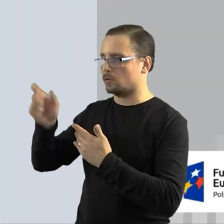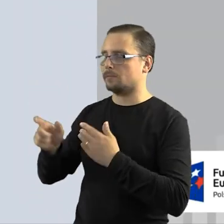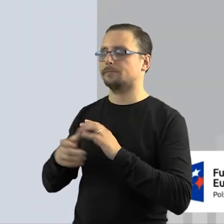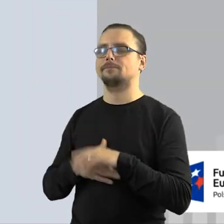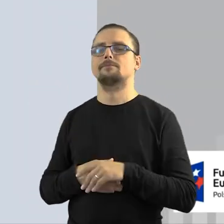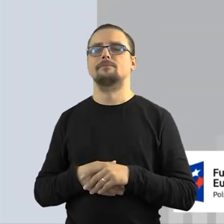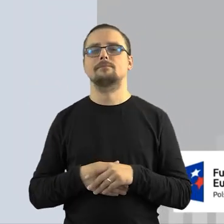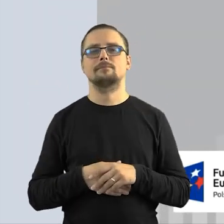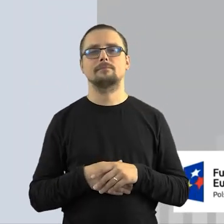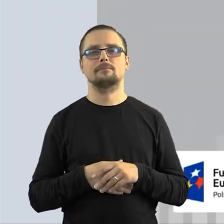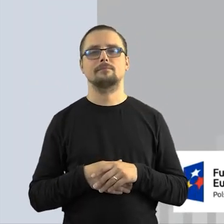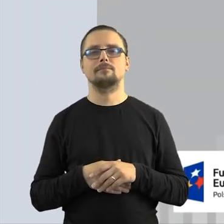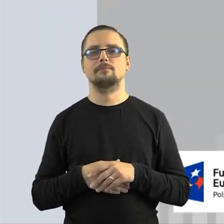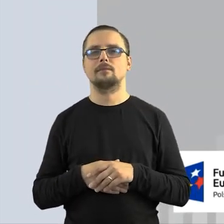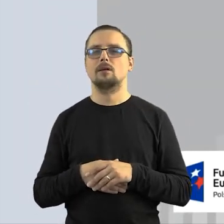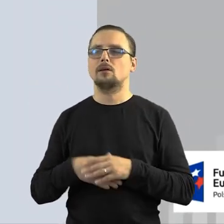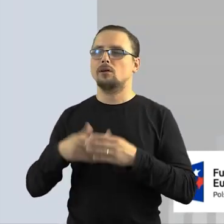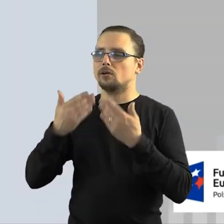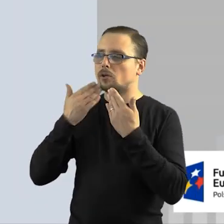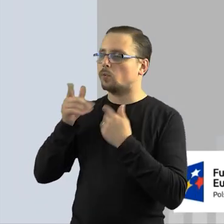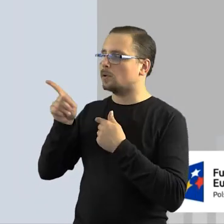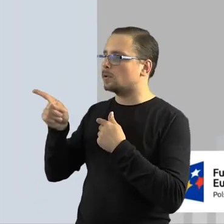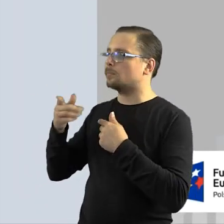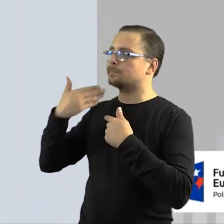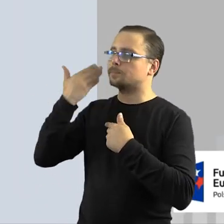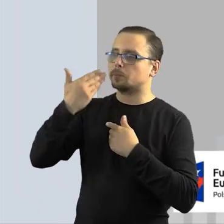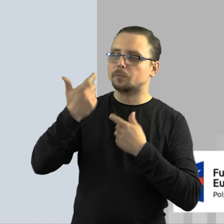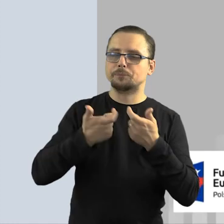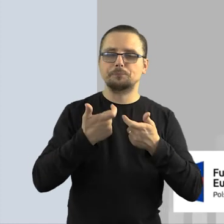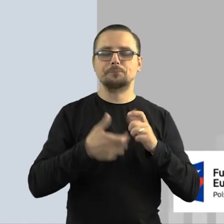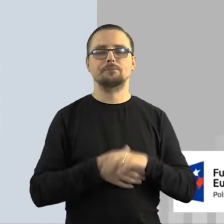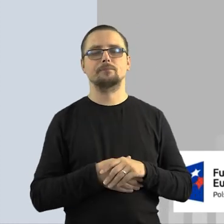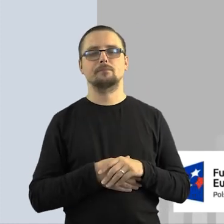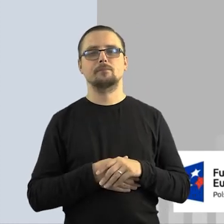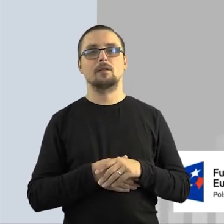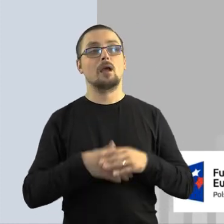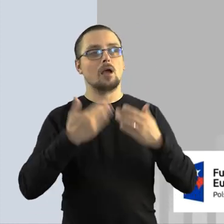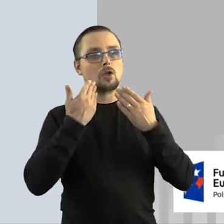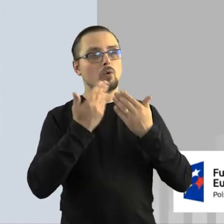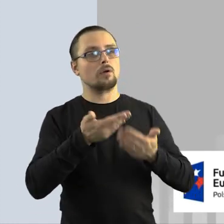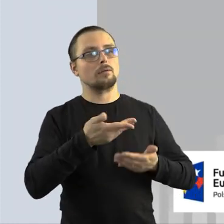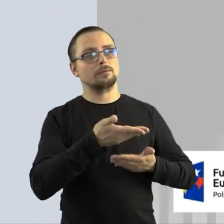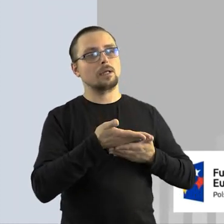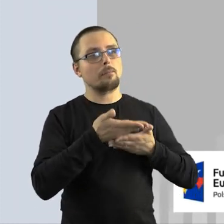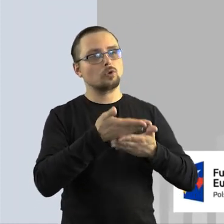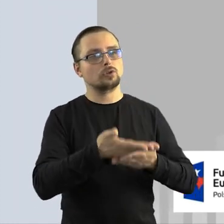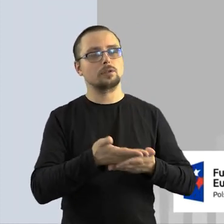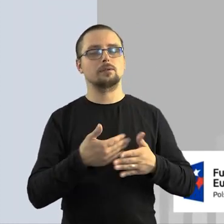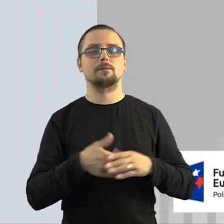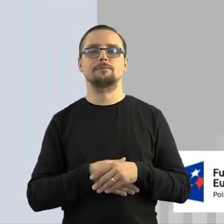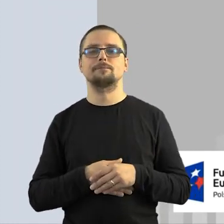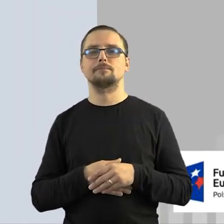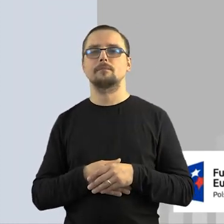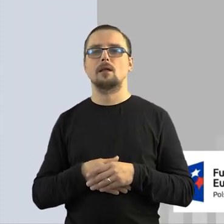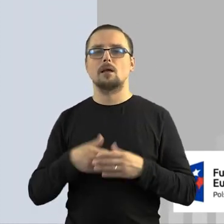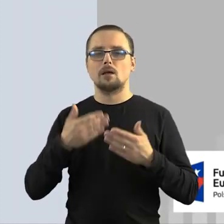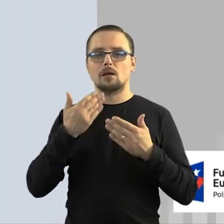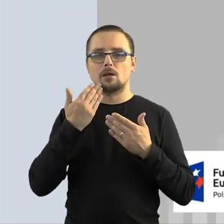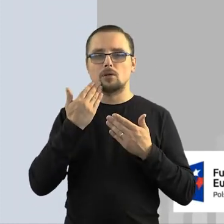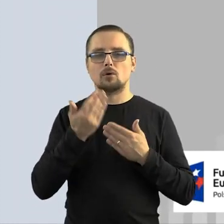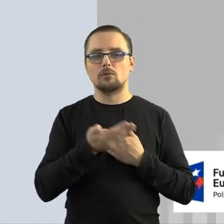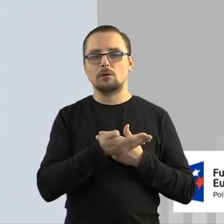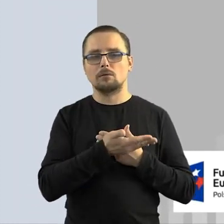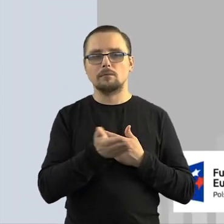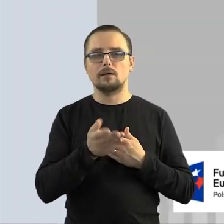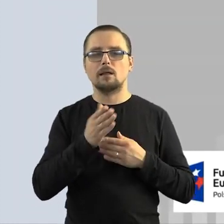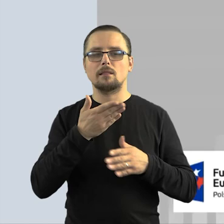i bardzo Ci za to dziękuję, że się z nami tą wiedzą podzieliłaś. Ja dziękuję za zaproszenie i